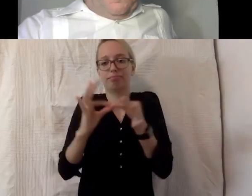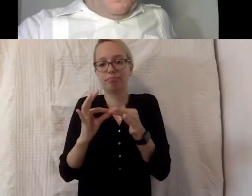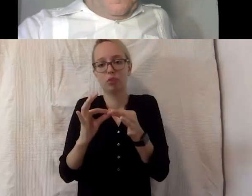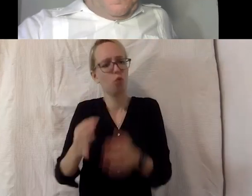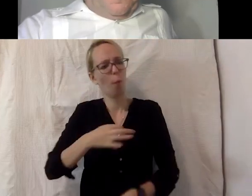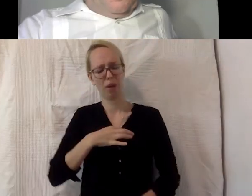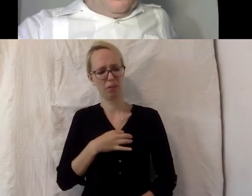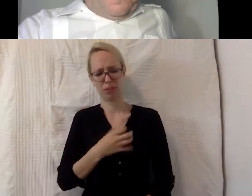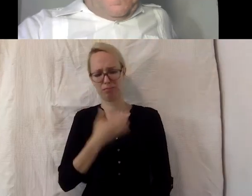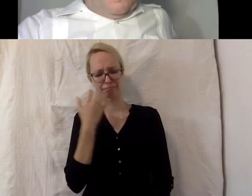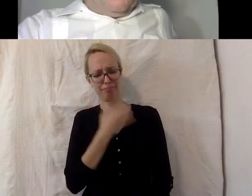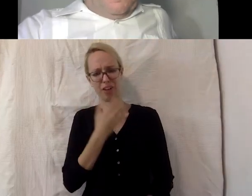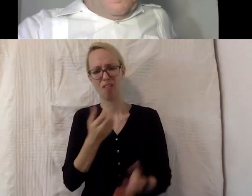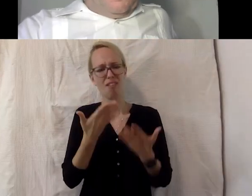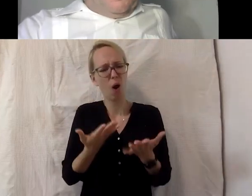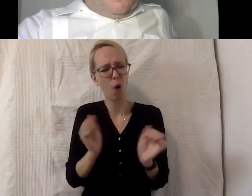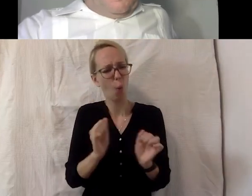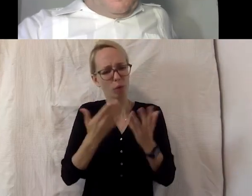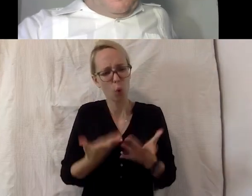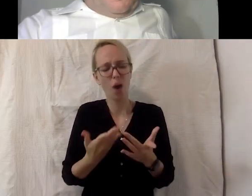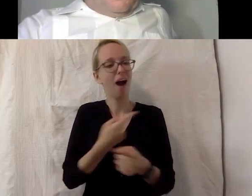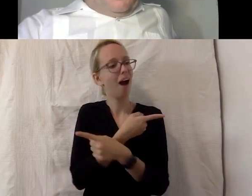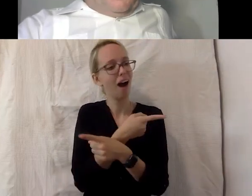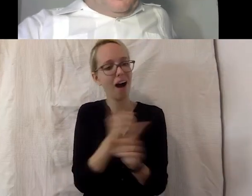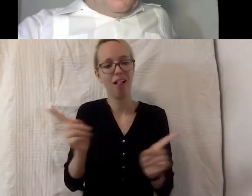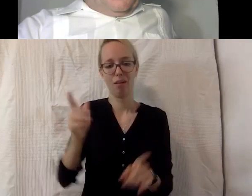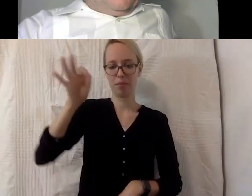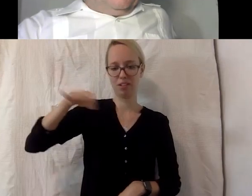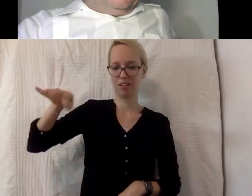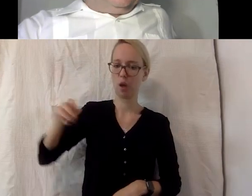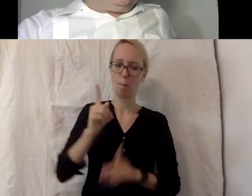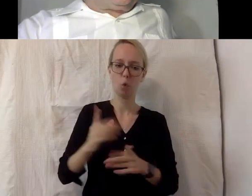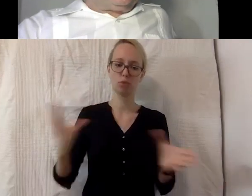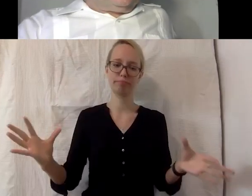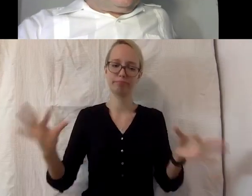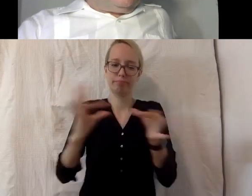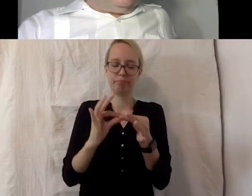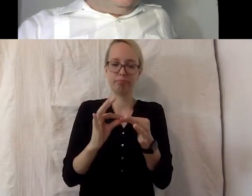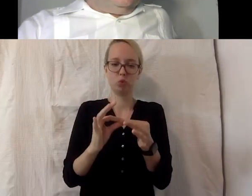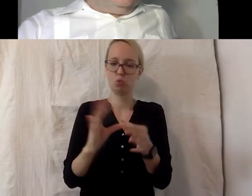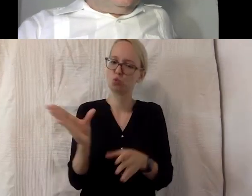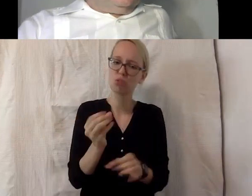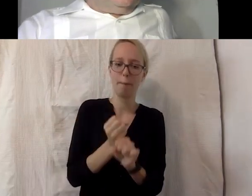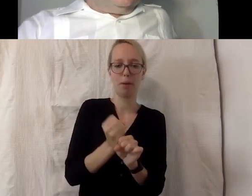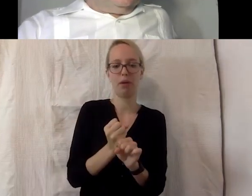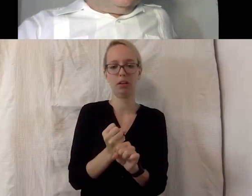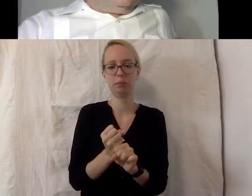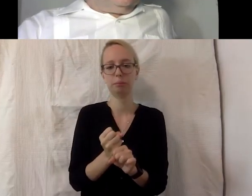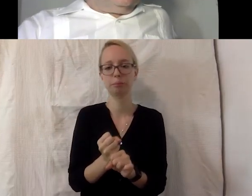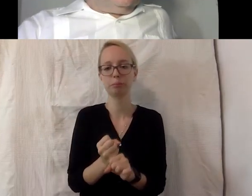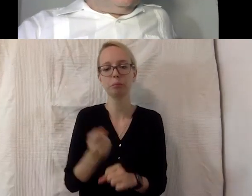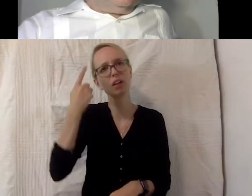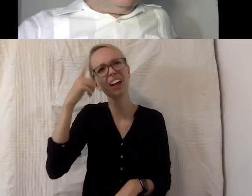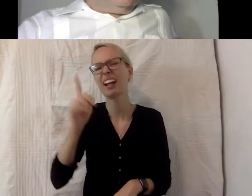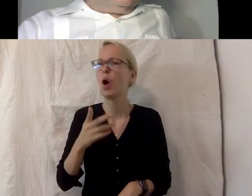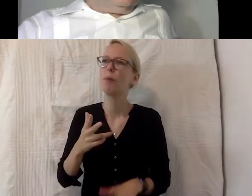total bei dir, Andreas. Da müssen wirklich alle Ministerien Verantwortung übernehmen. Ich glaube nicht so richtig dran. Da bin ich anderer Meinung, dass ein